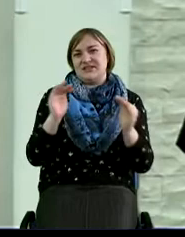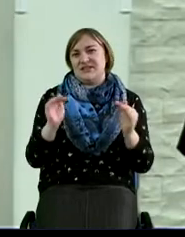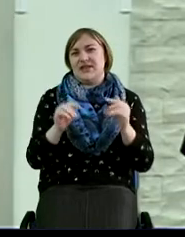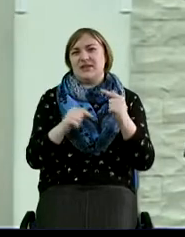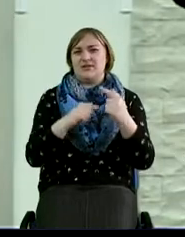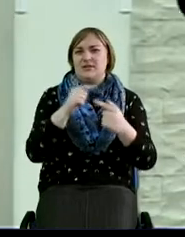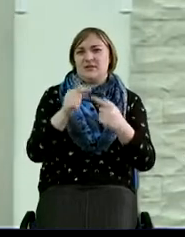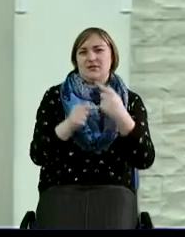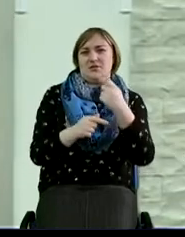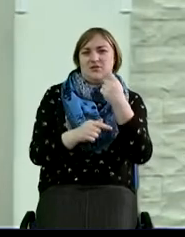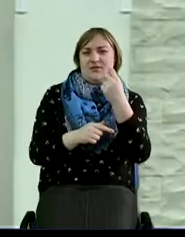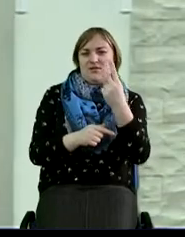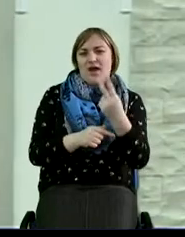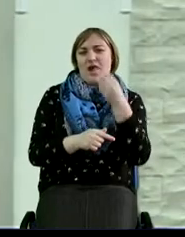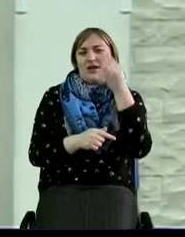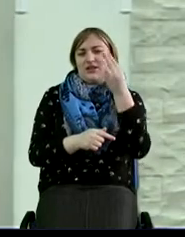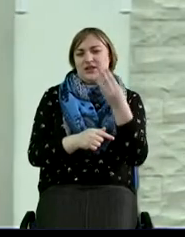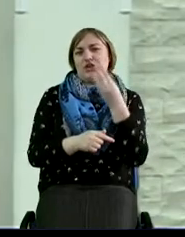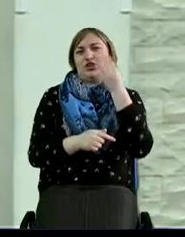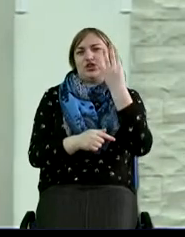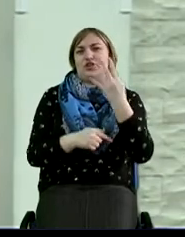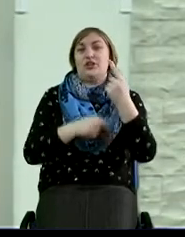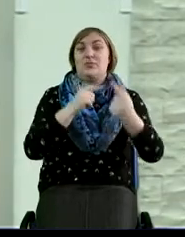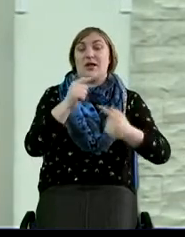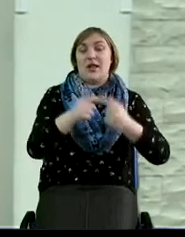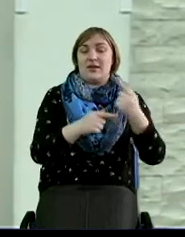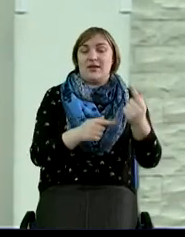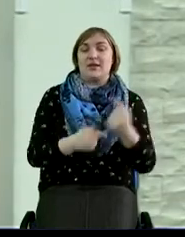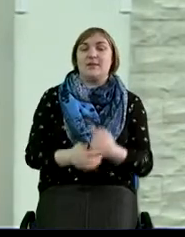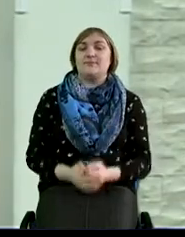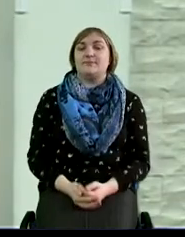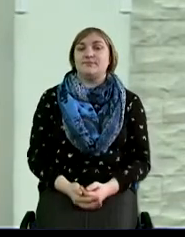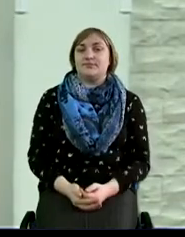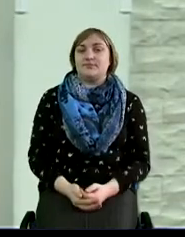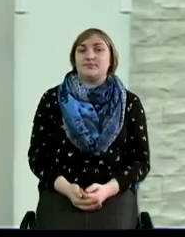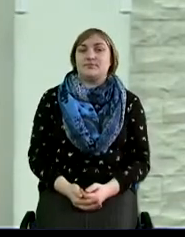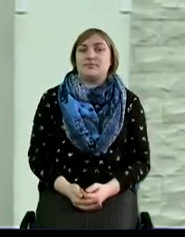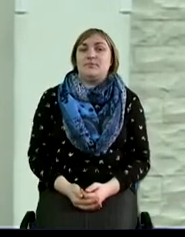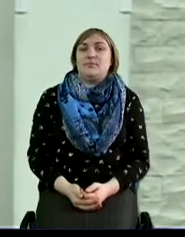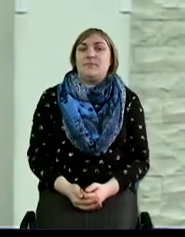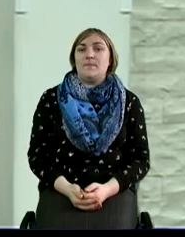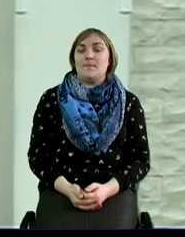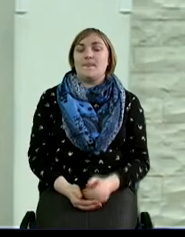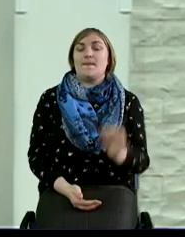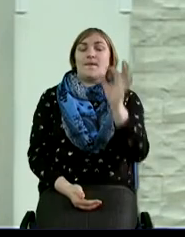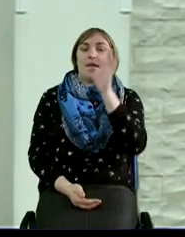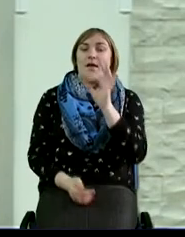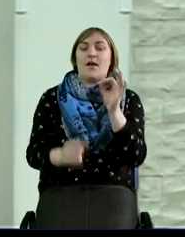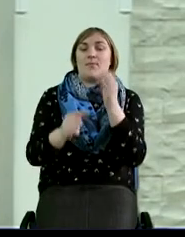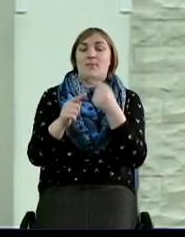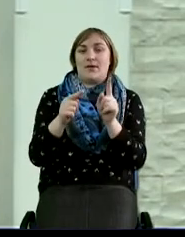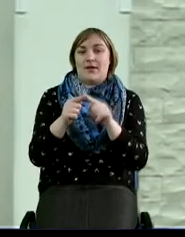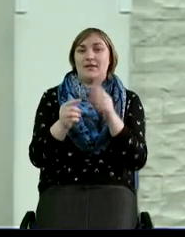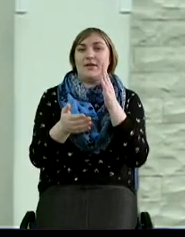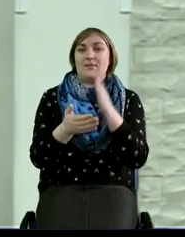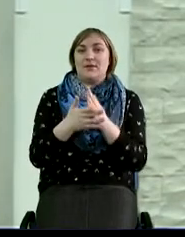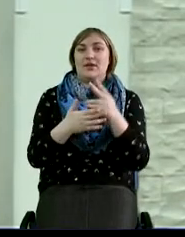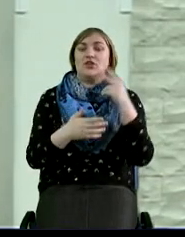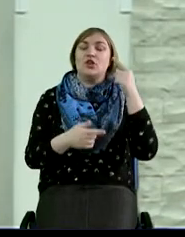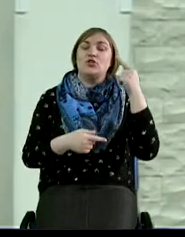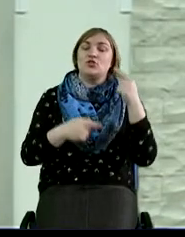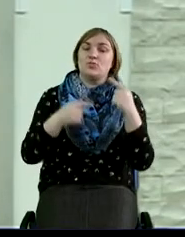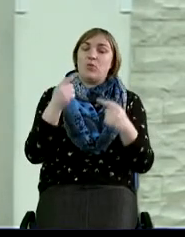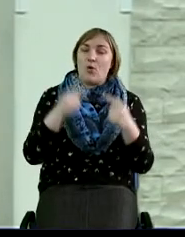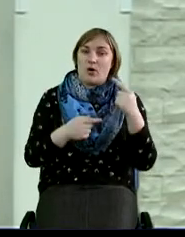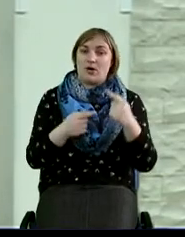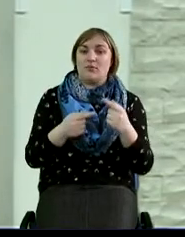поколения, 4 поколения. И как бы ходят относительно этого споры. И вы знаете,